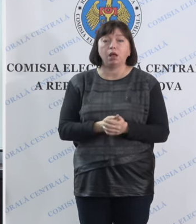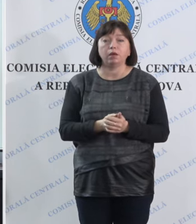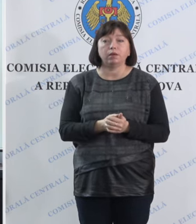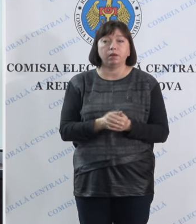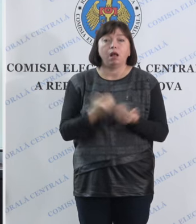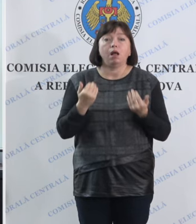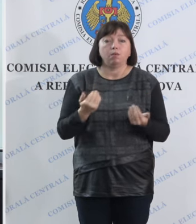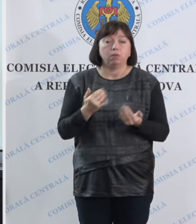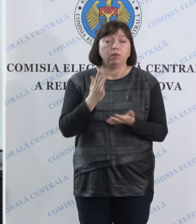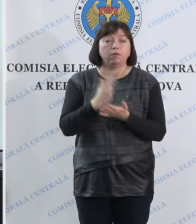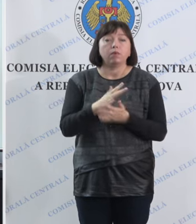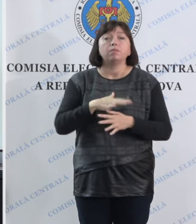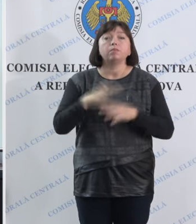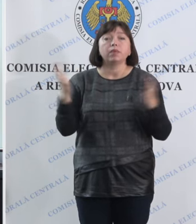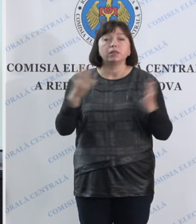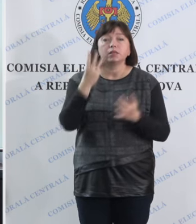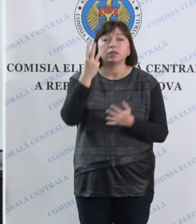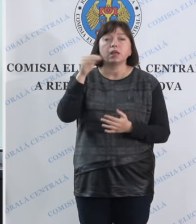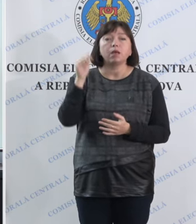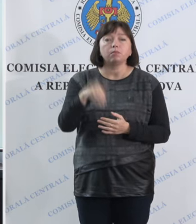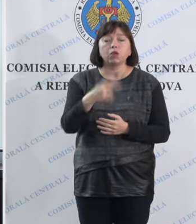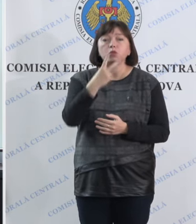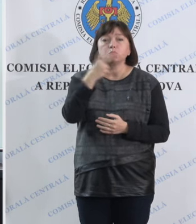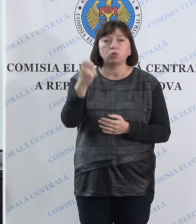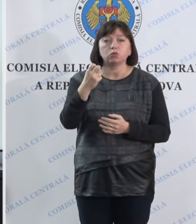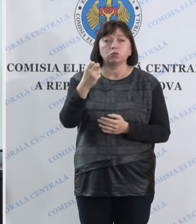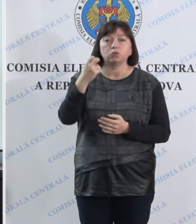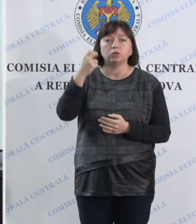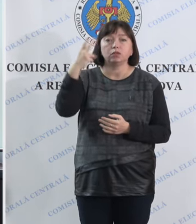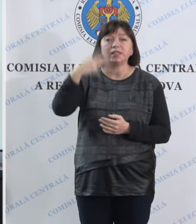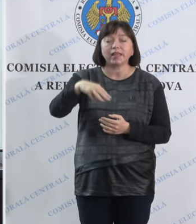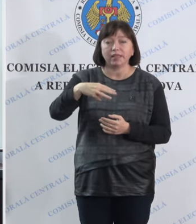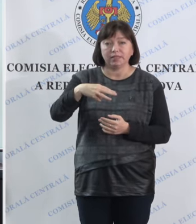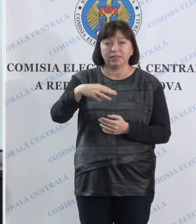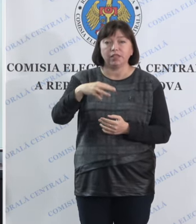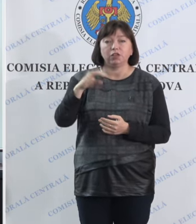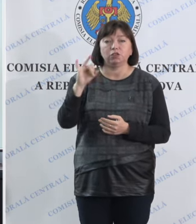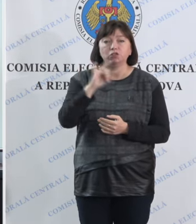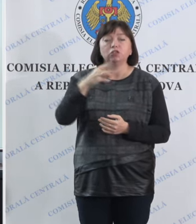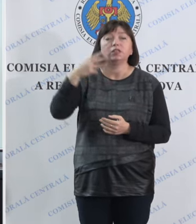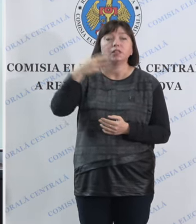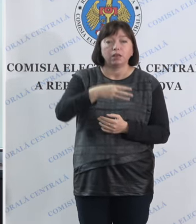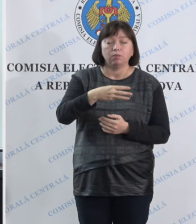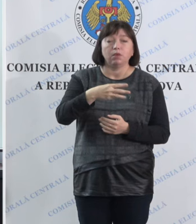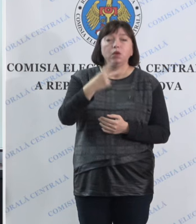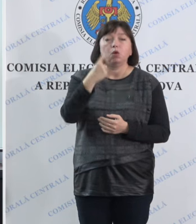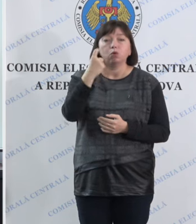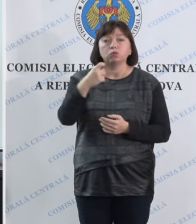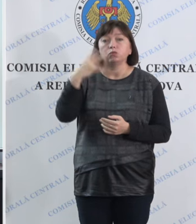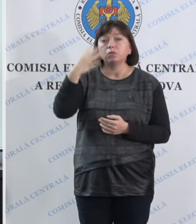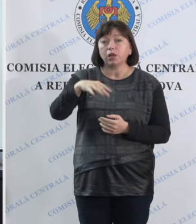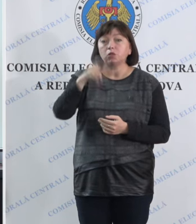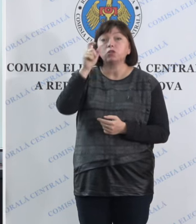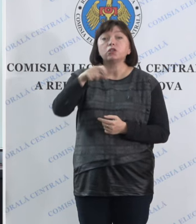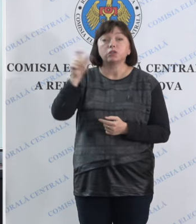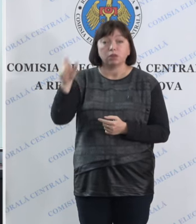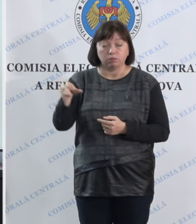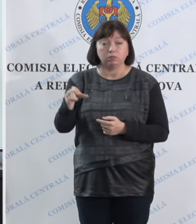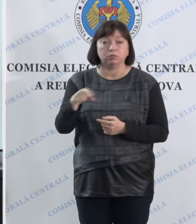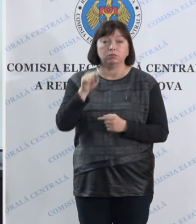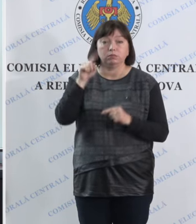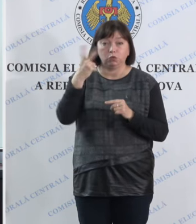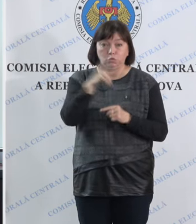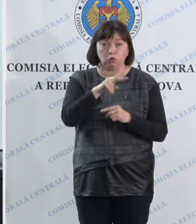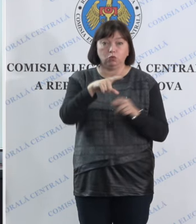moment avem peste 3.230 și 3.140 de alegători,